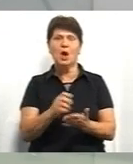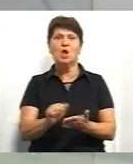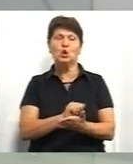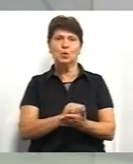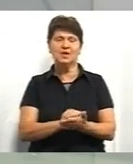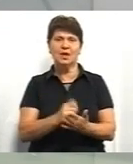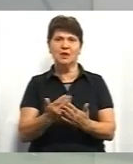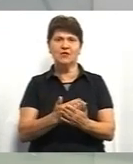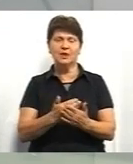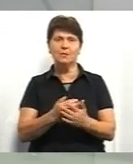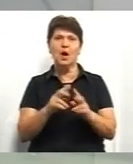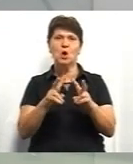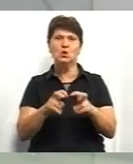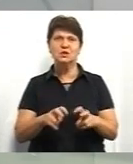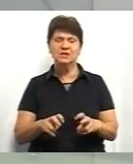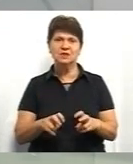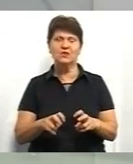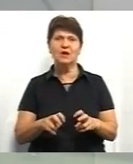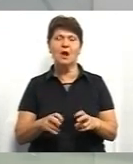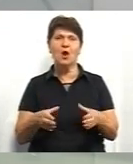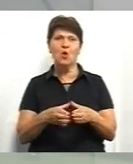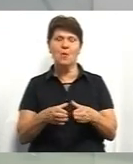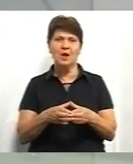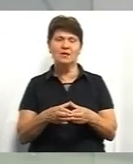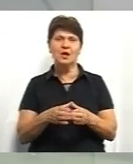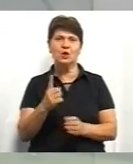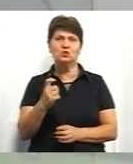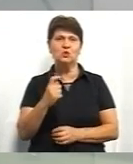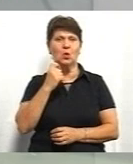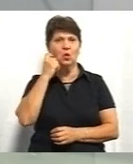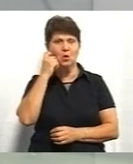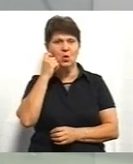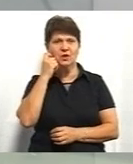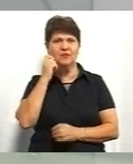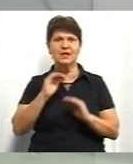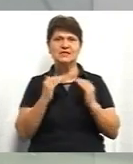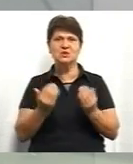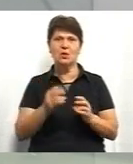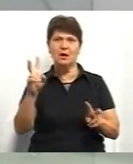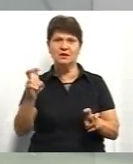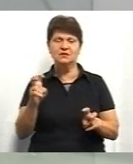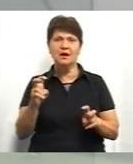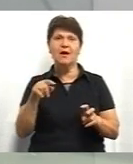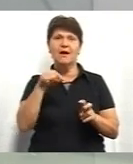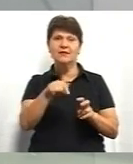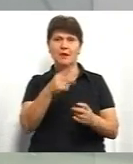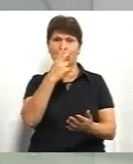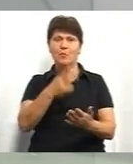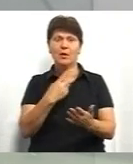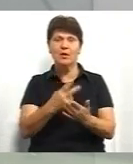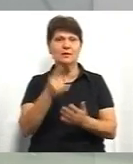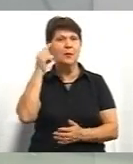розслідування команди Суспільного «100 років ізоляції». Встрічі йдеться про систему психіатричних лікарень і